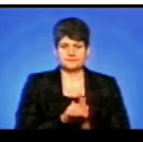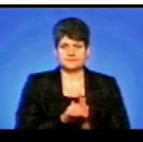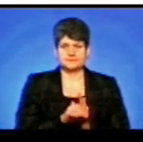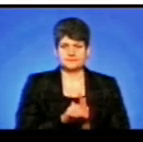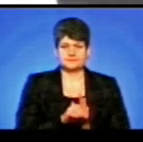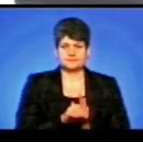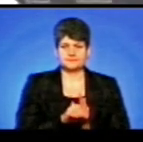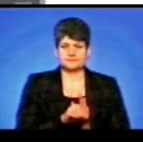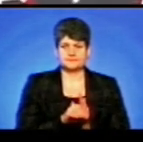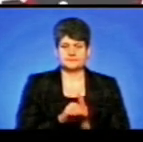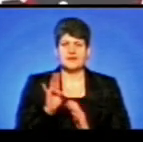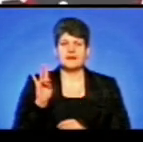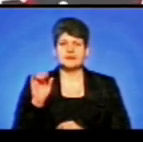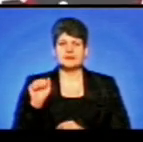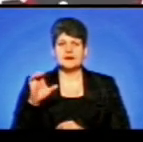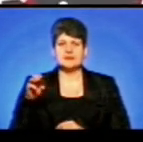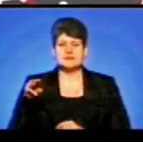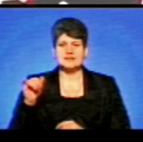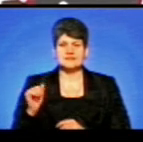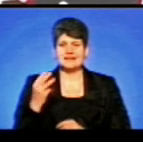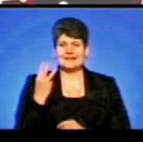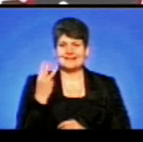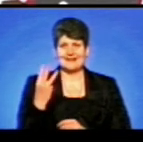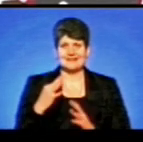У Настасівській громаді три села.